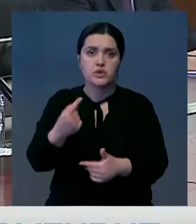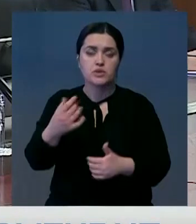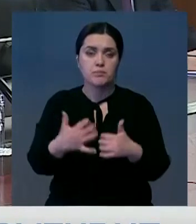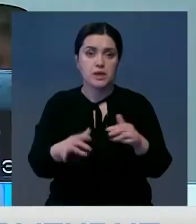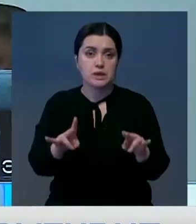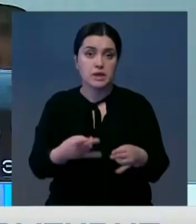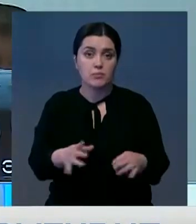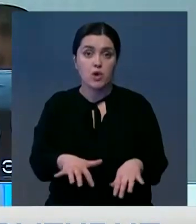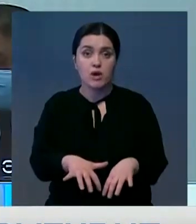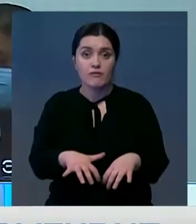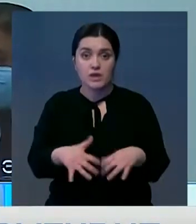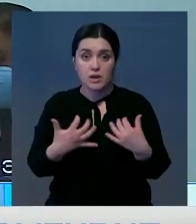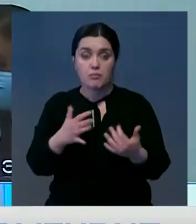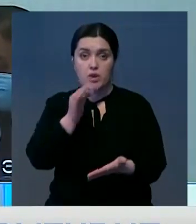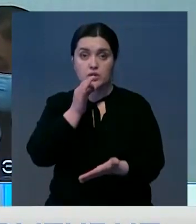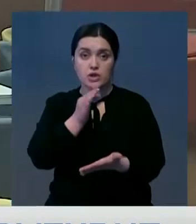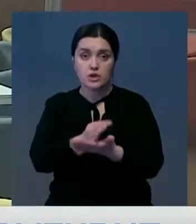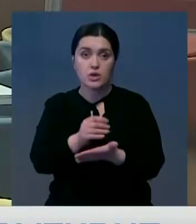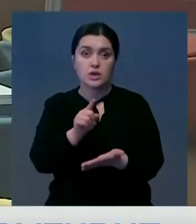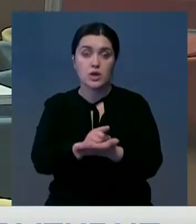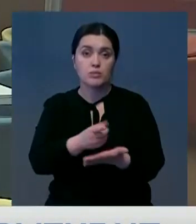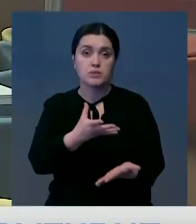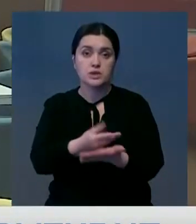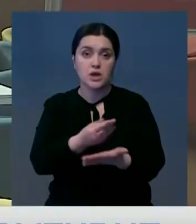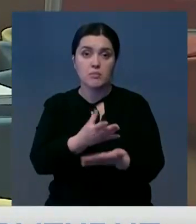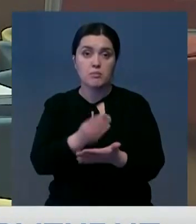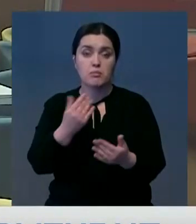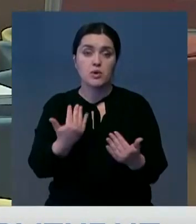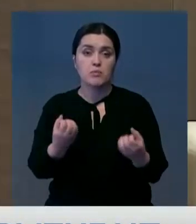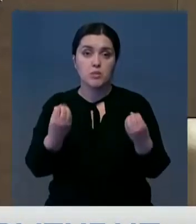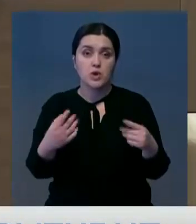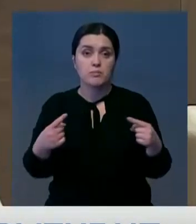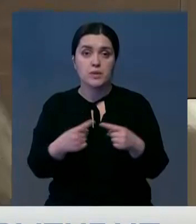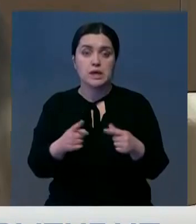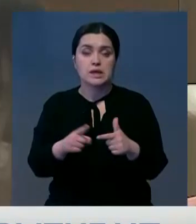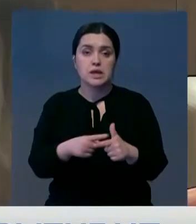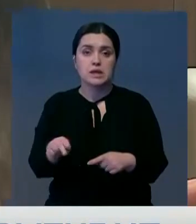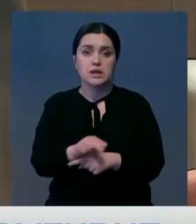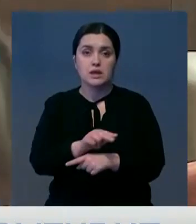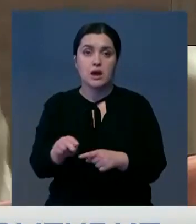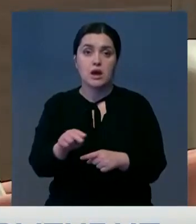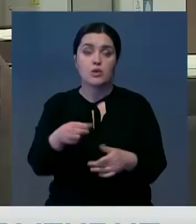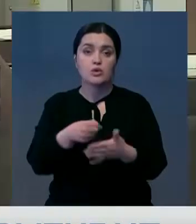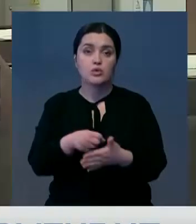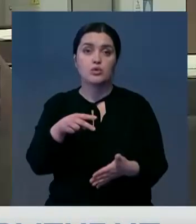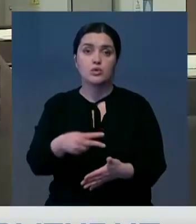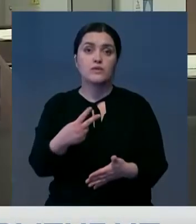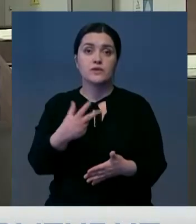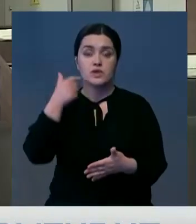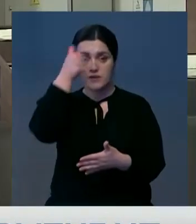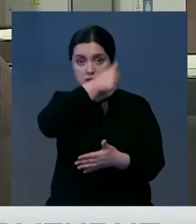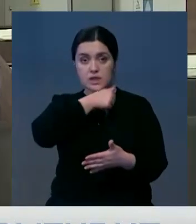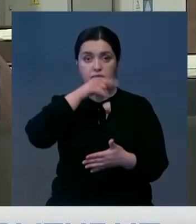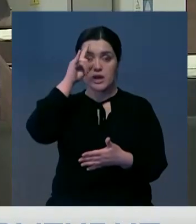Приложение будет автоматически формировать отчетность, которую налогоплательщик сможет просто подтвердить или откорректировать. Напомню, до